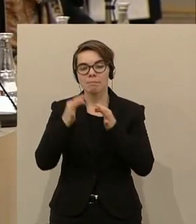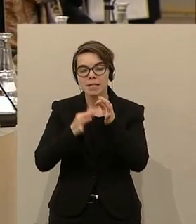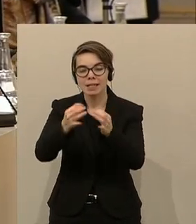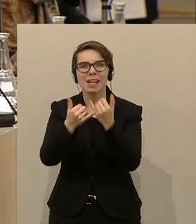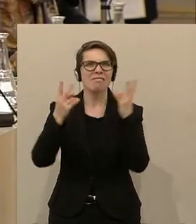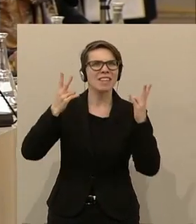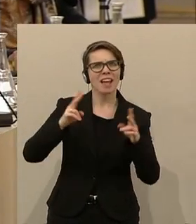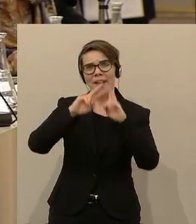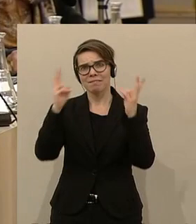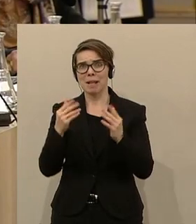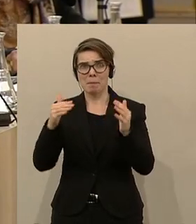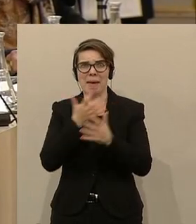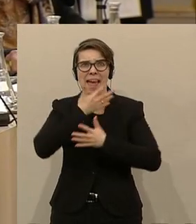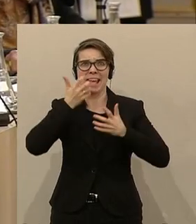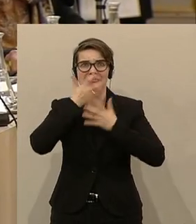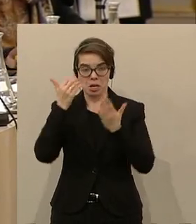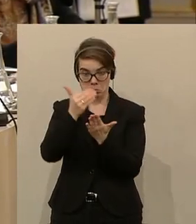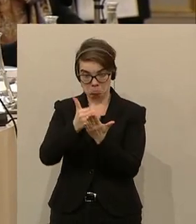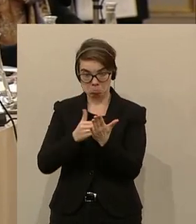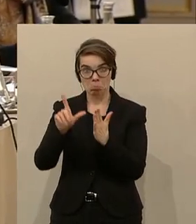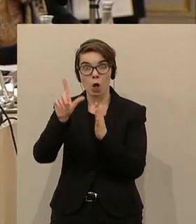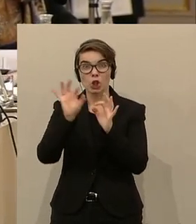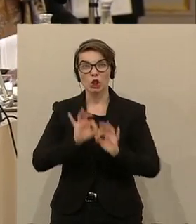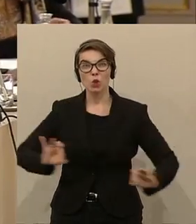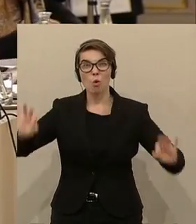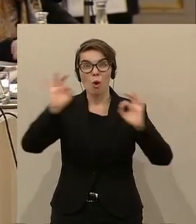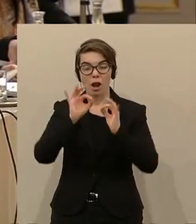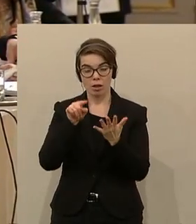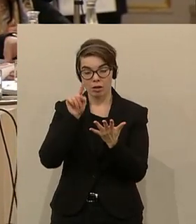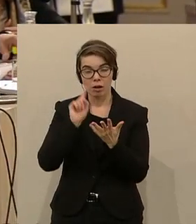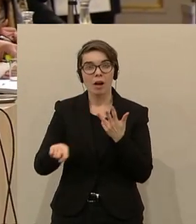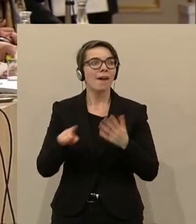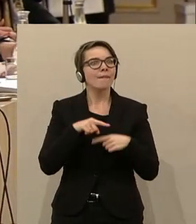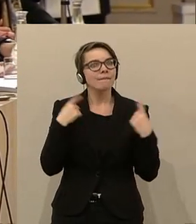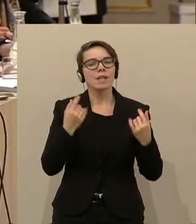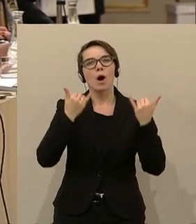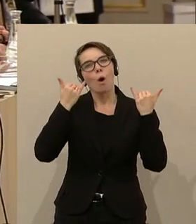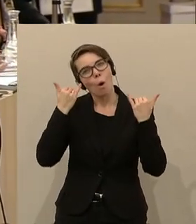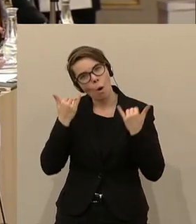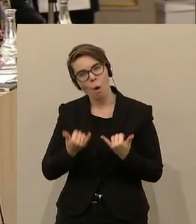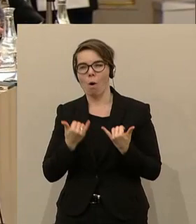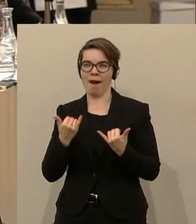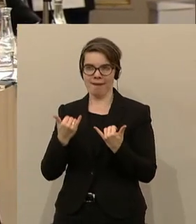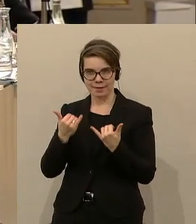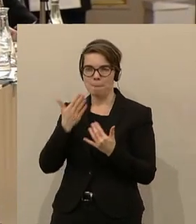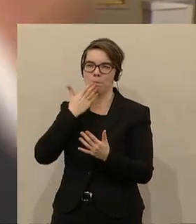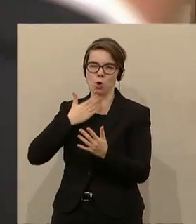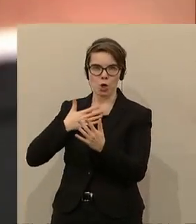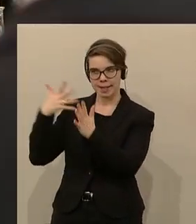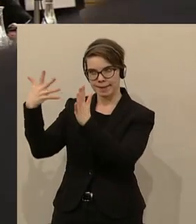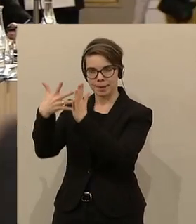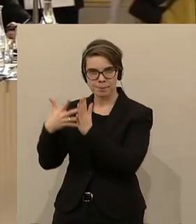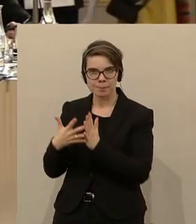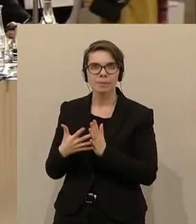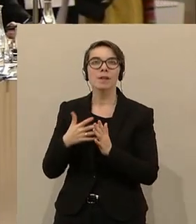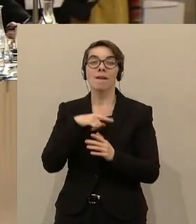der Welt begegnen? Kein Wort mehr drinnen. Wir bringen heute hier den Elchtest ein für Sie. Nämlich den Antrag,